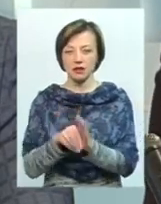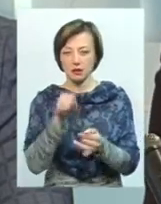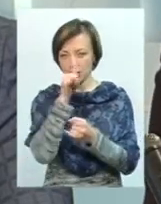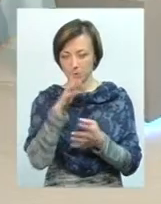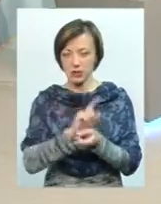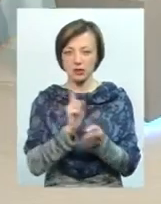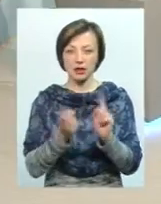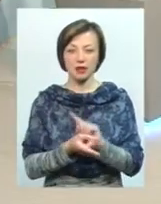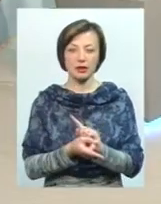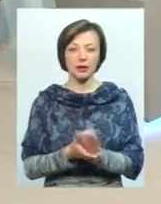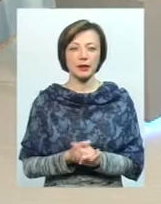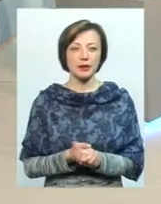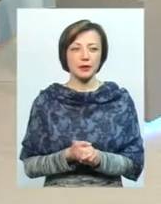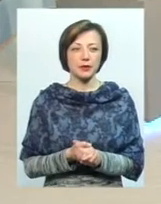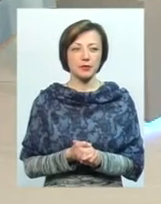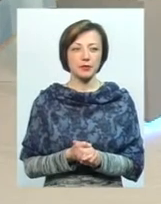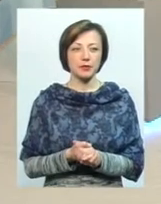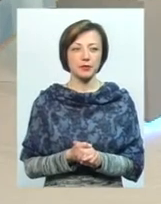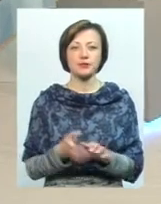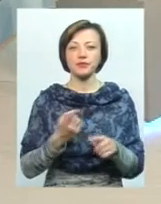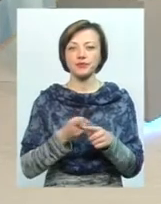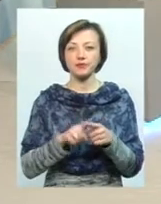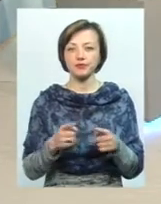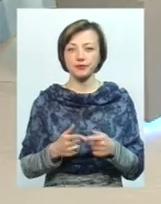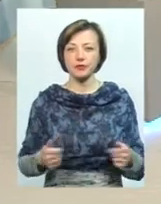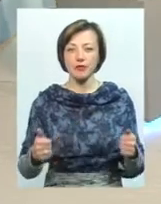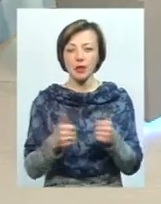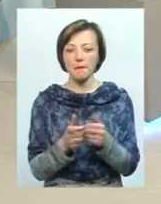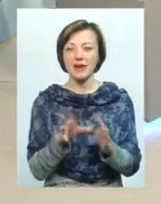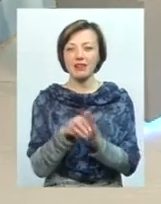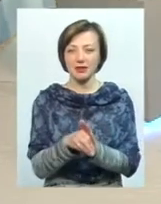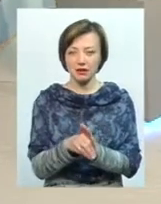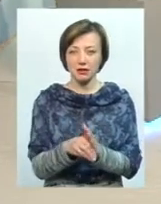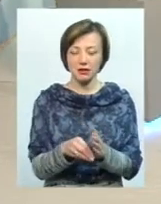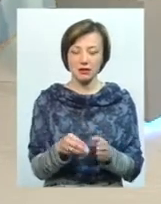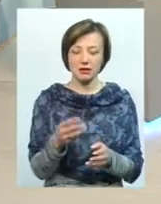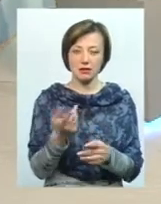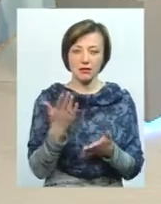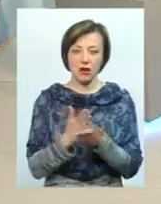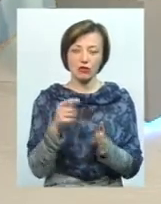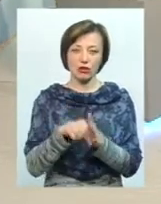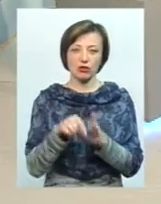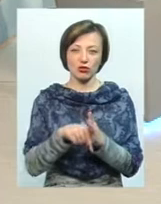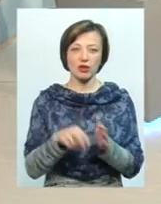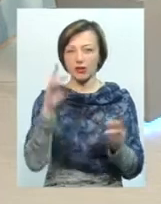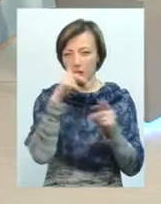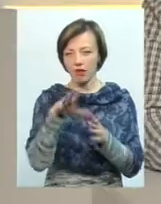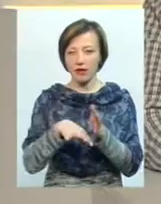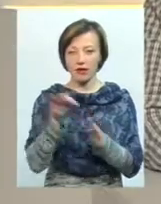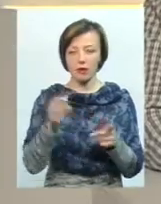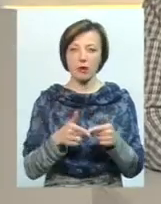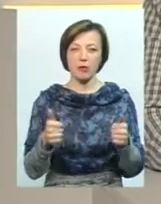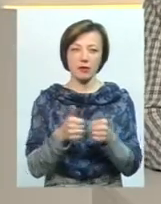зміг стати... Тут можливо якраз партійність зіграла злий жарт. Так, звичайно. Неправильно обрав партію? Так,